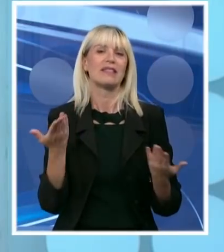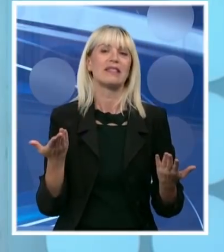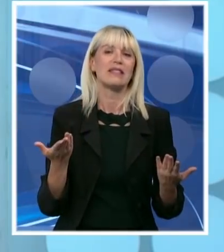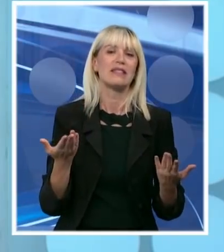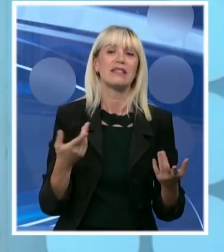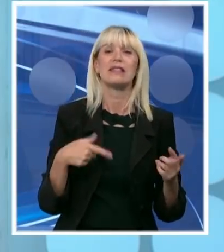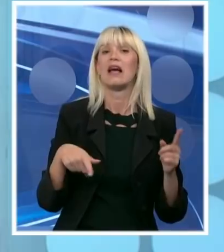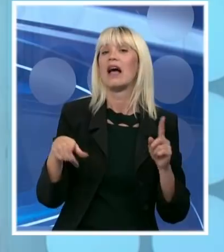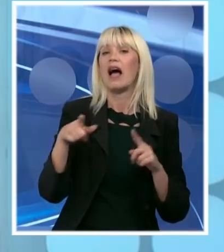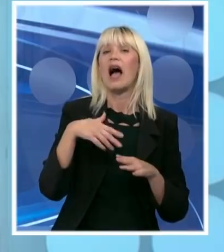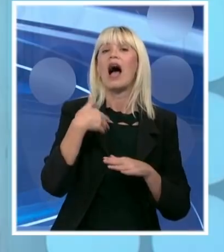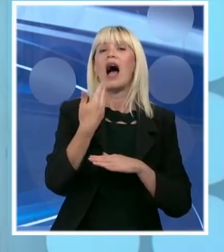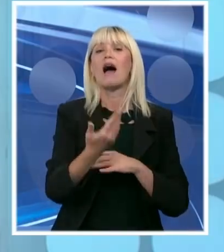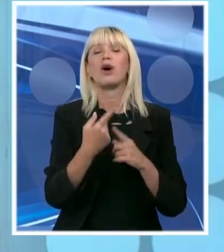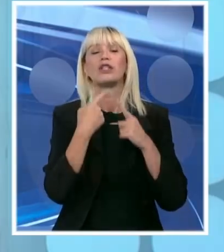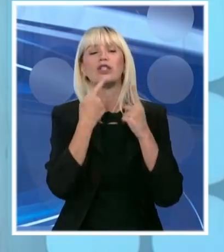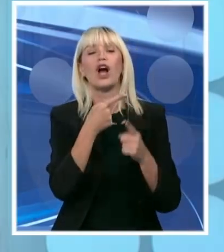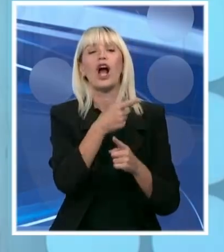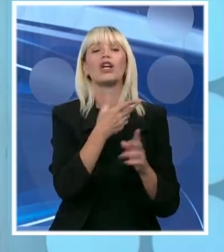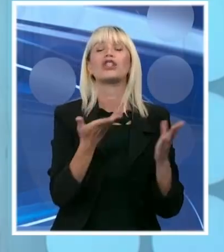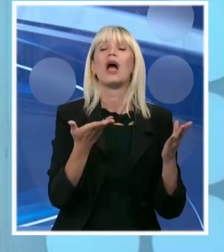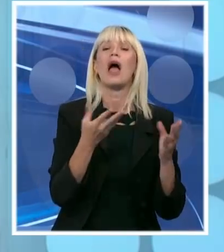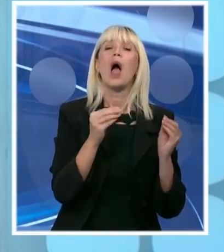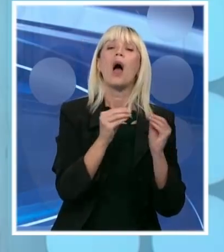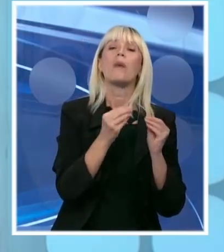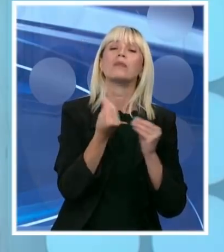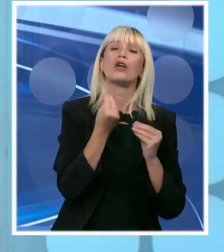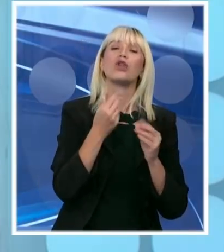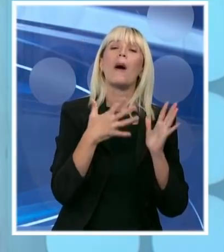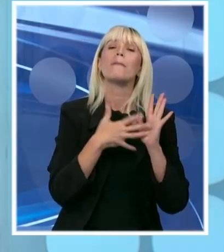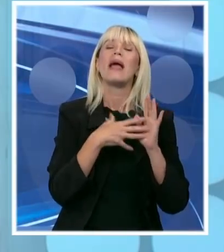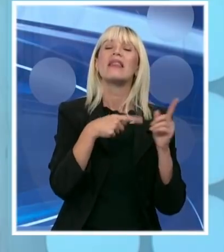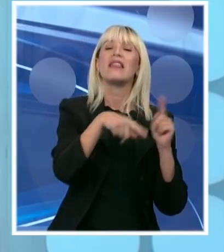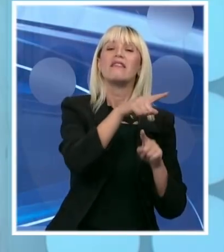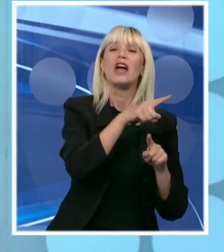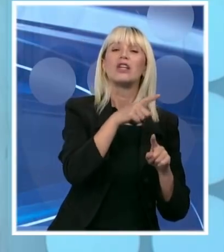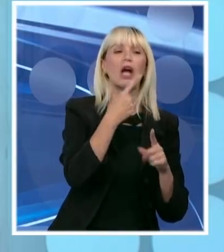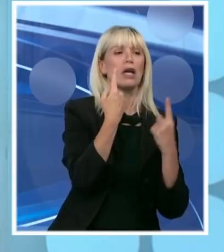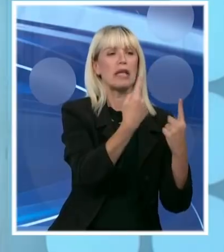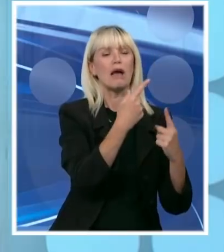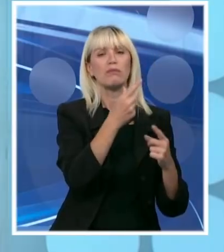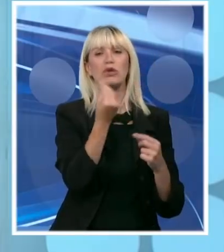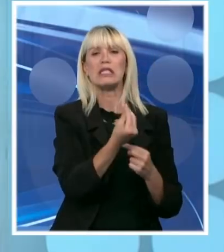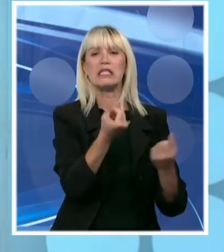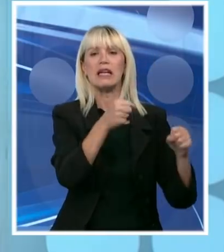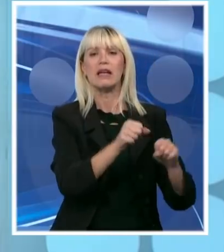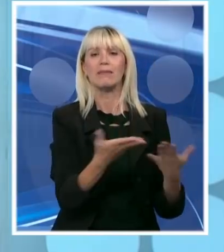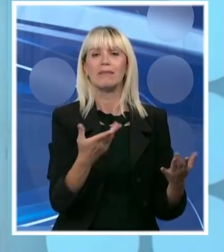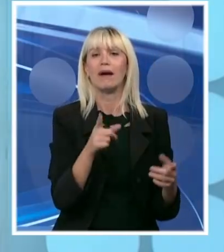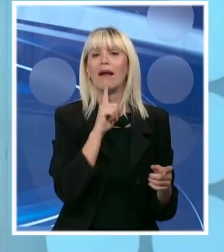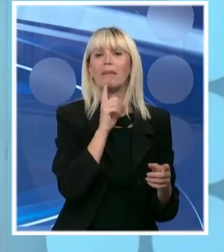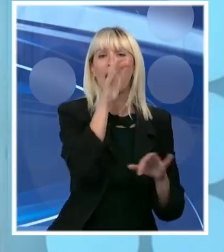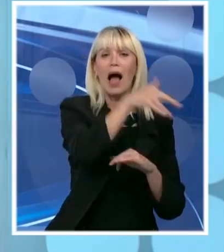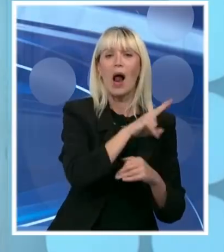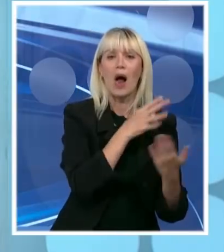zašto živi realno 300 albanaca, a ne 4.000 kao što ste lagali decenijama. Samo što znate, ne možete to svuda